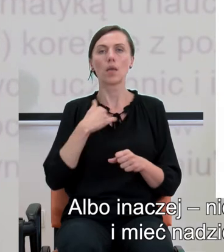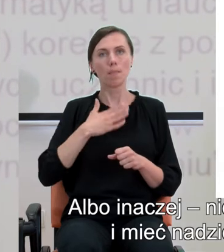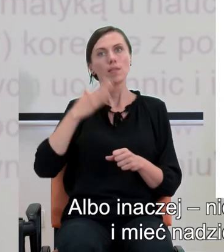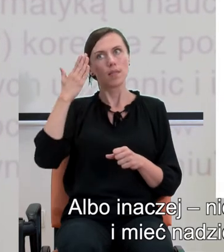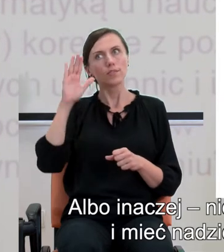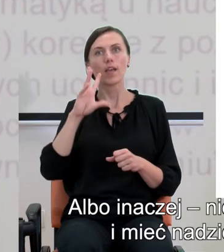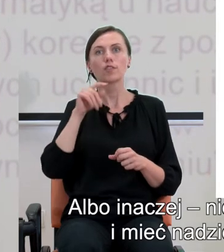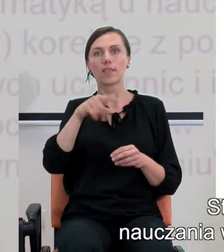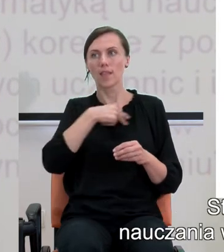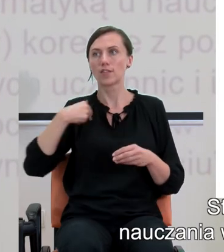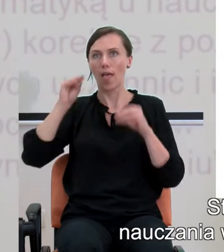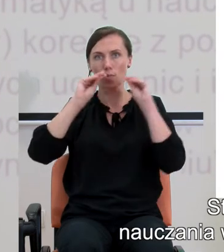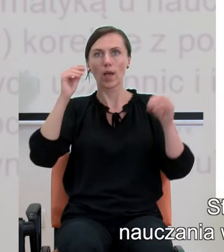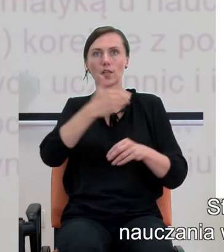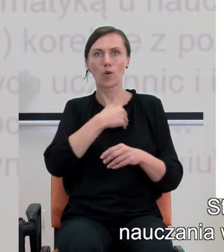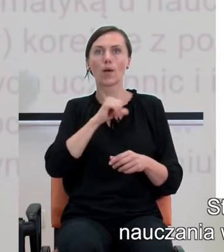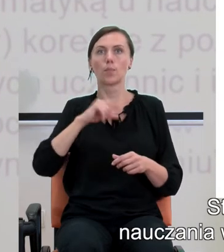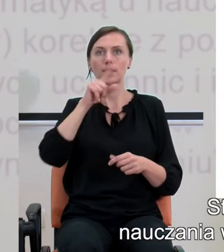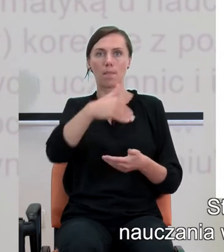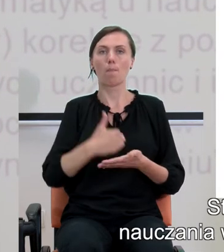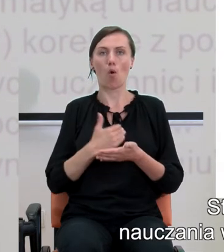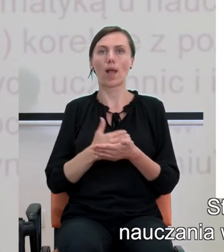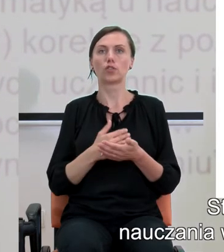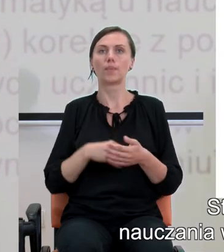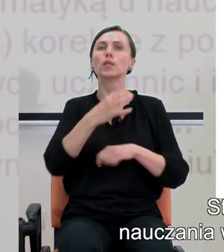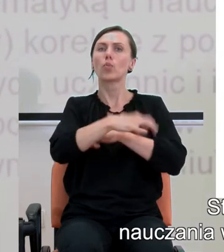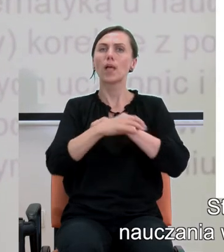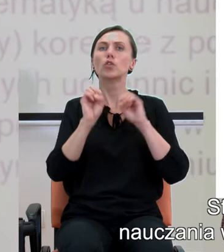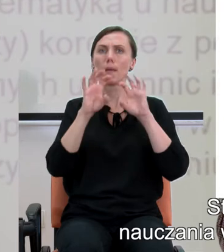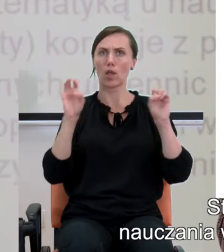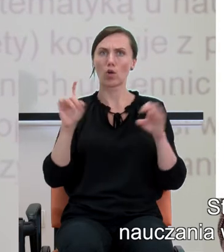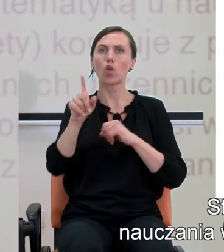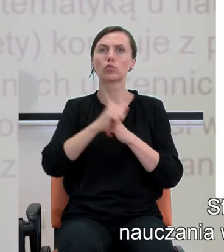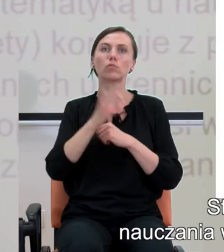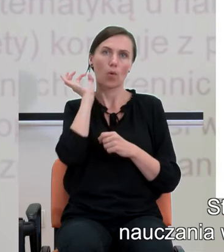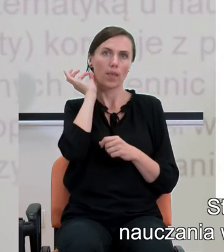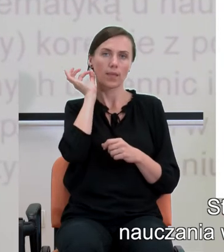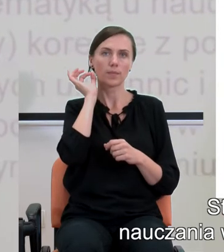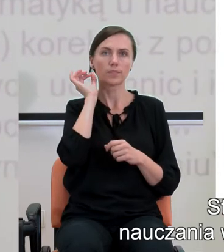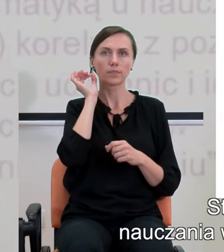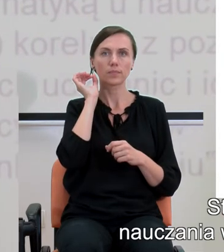edukacji sobie z tym poradzi. Studenci pedagogiki, głównie studentki